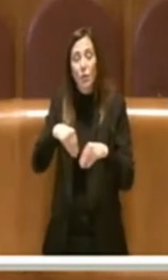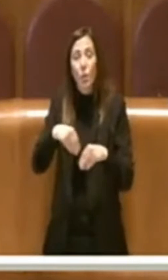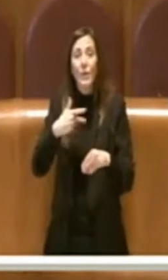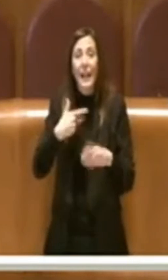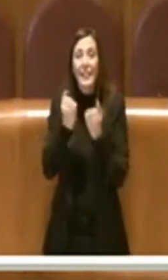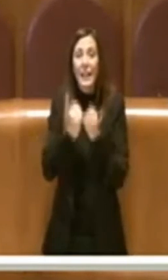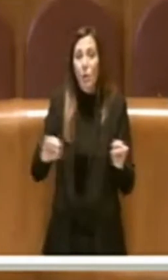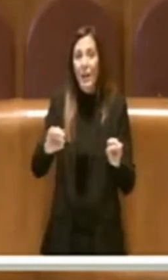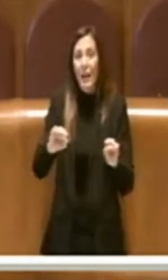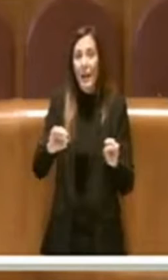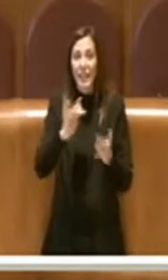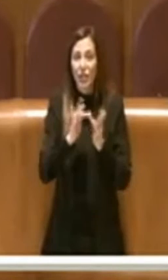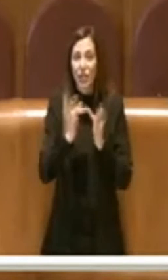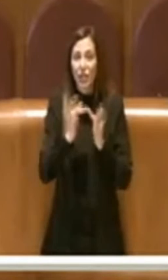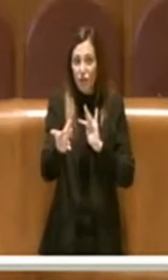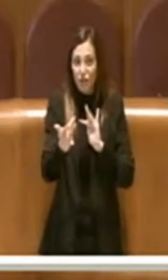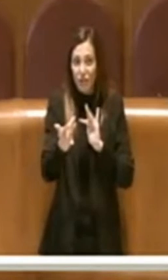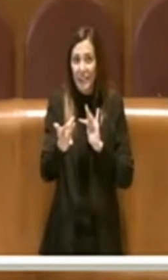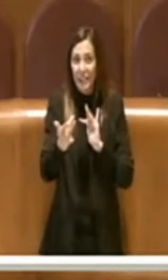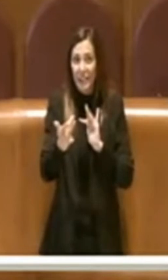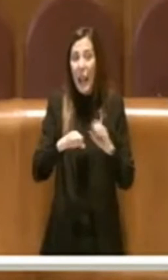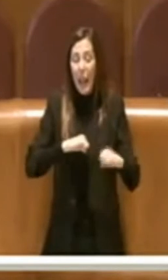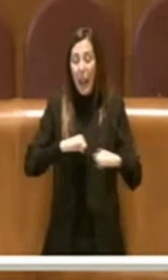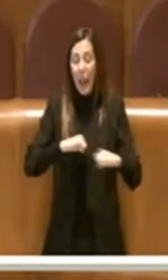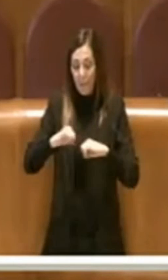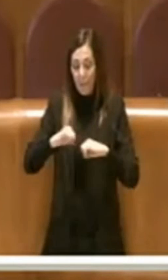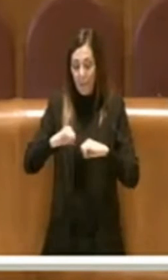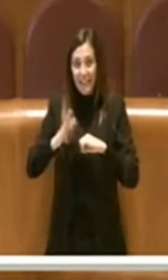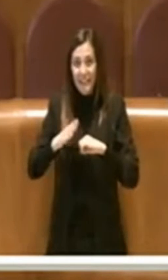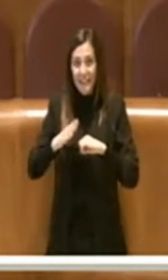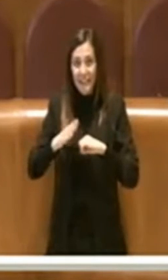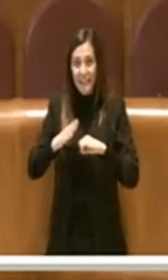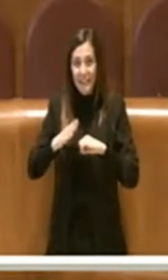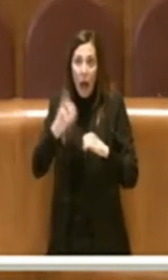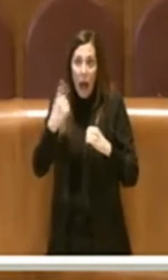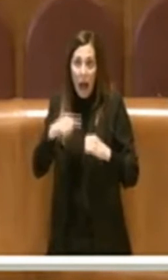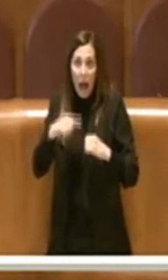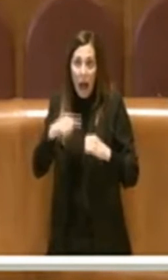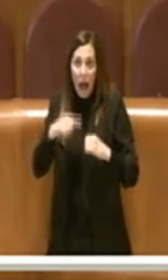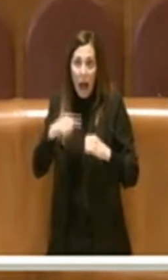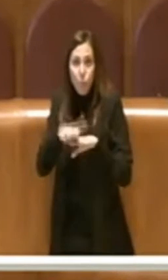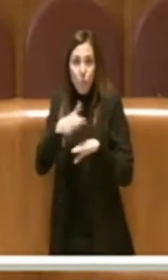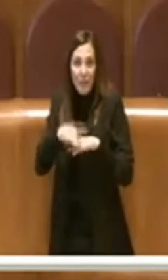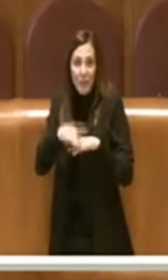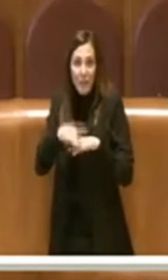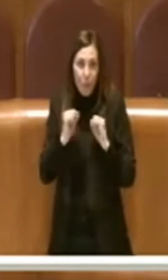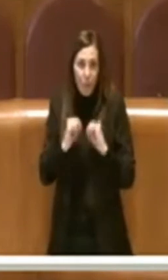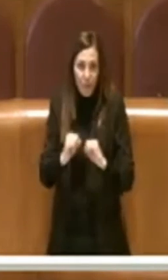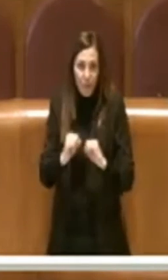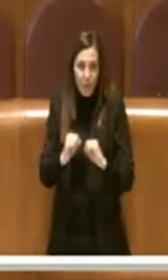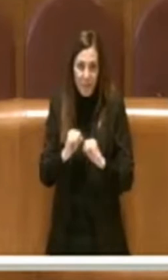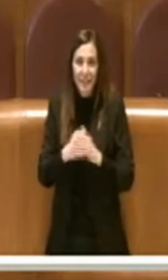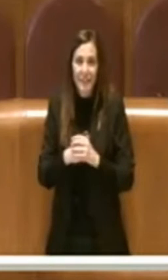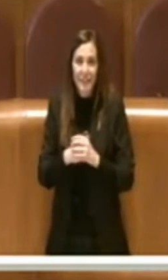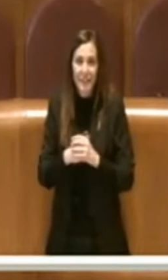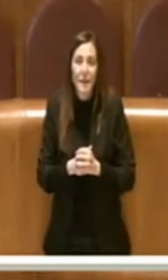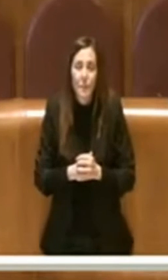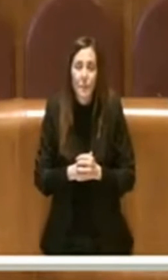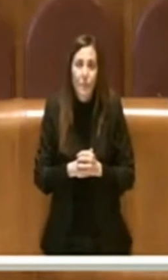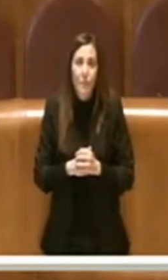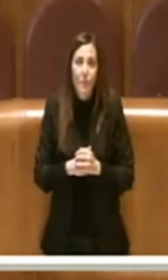conseguenza in un certo senso l'amministrazione avrà questa opportunità. In relazione agli effetti